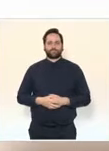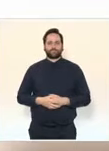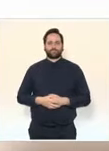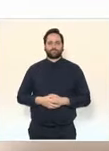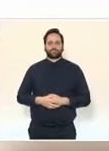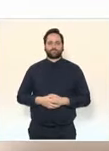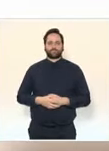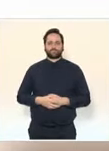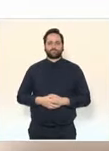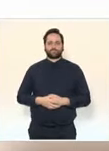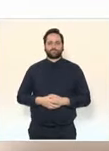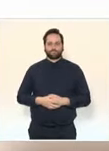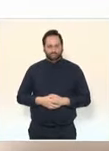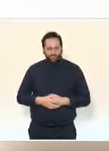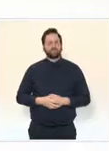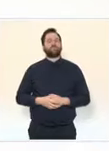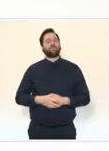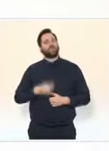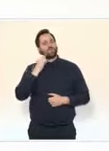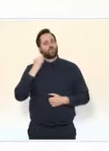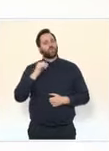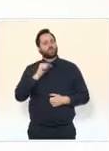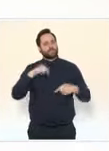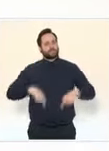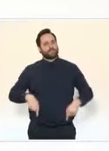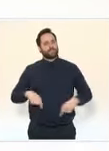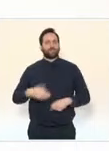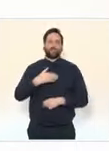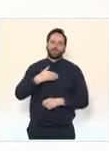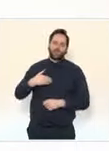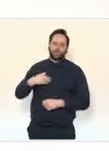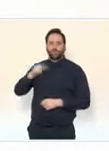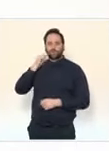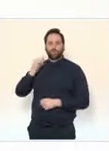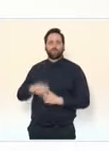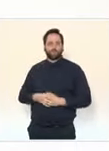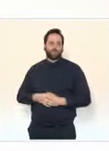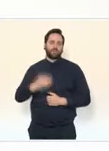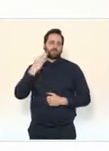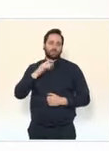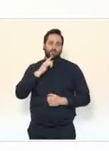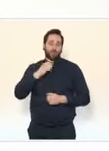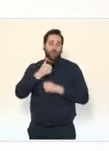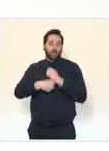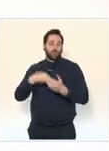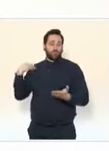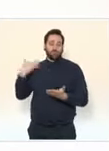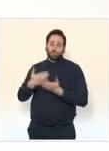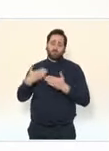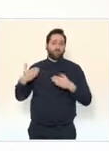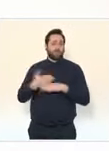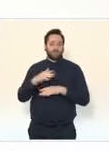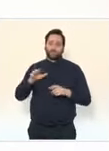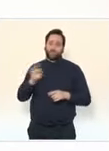Monsieur le Premier ministre, mesdames, messieurs, ça fait plus d'un an que collectivement tous les Français font des efforts importants. Ils reportent leurs